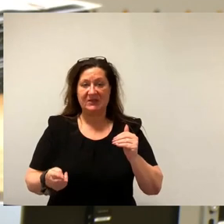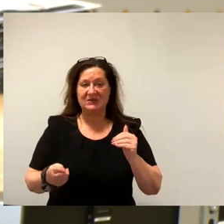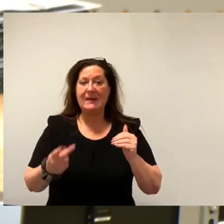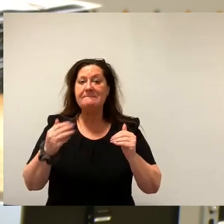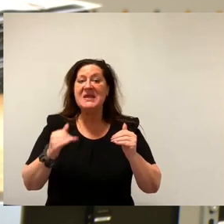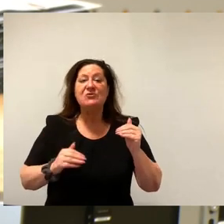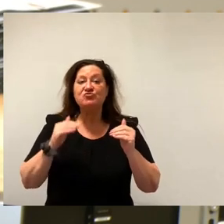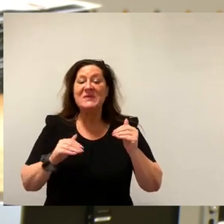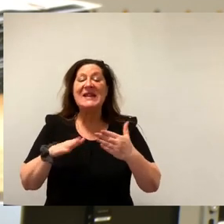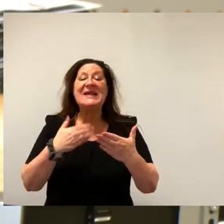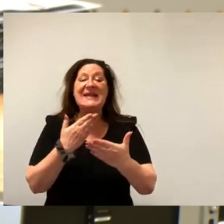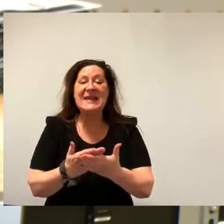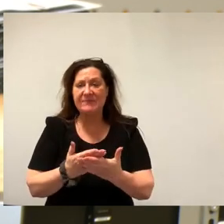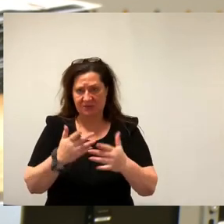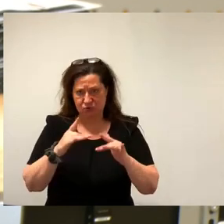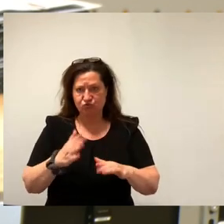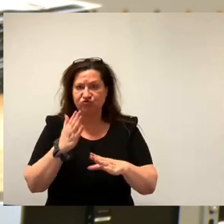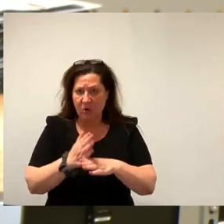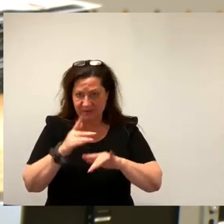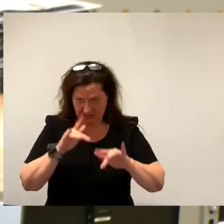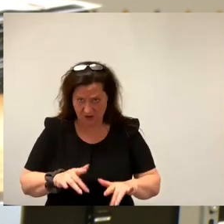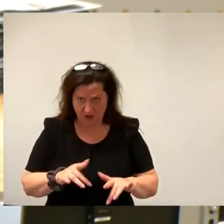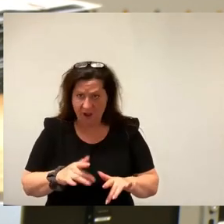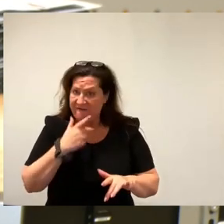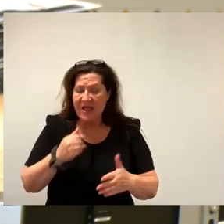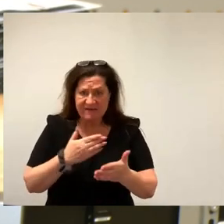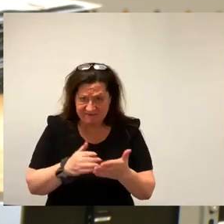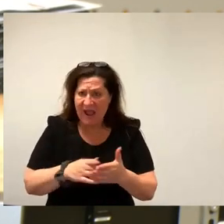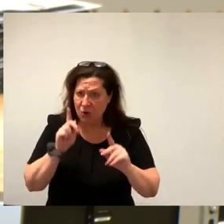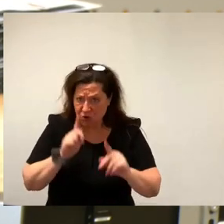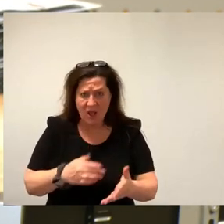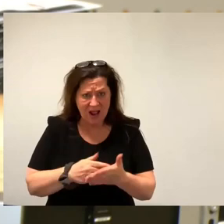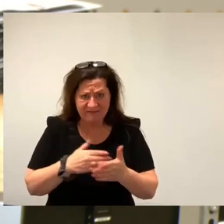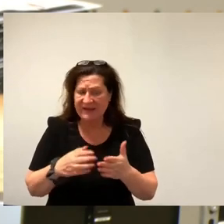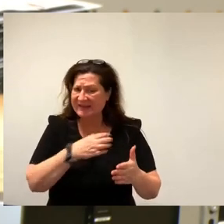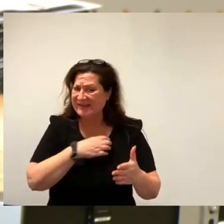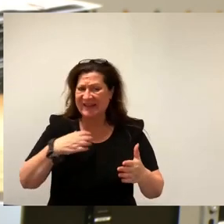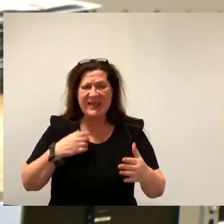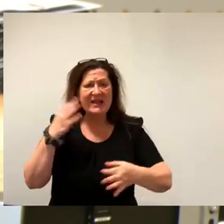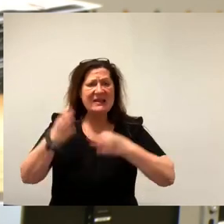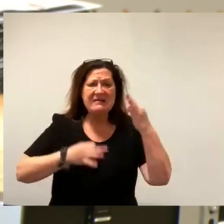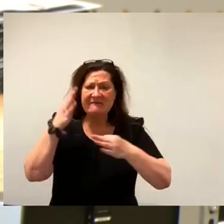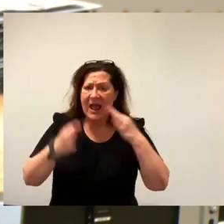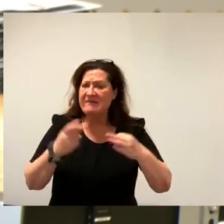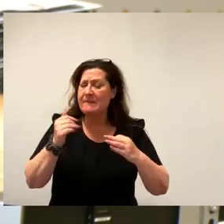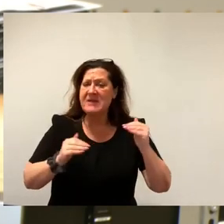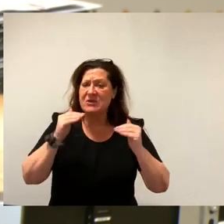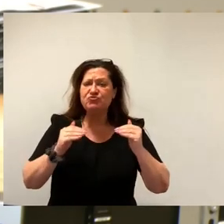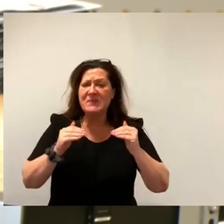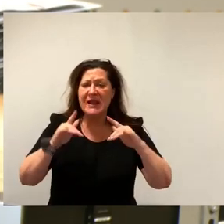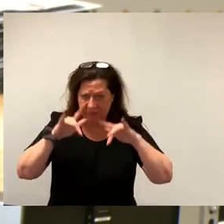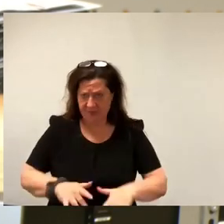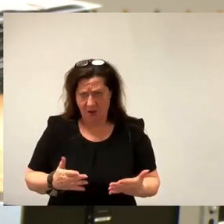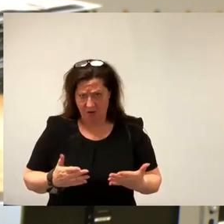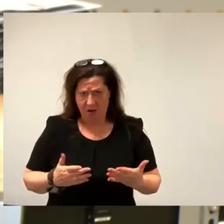Zeit schon in Dresden und wir wollen, ihn auch weiterhin gibt, wie es ihn bisher gab. Wir haben in Dresden einen qualifizierten Mietspiegel und die einzige Maßgabe für diesen qualifizierten